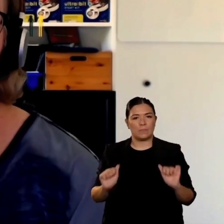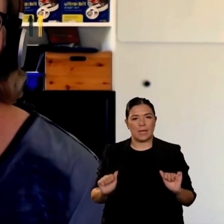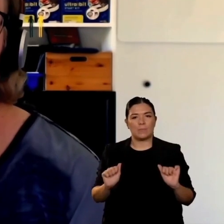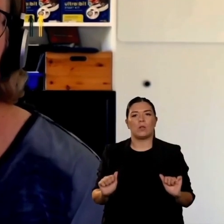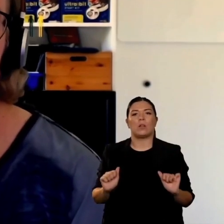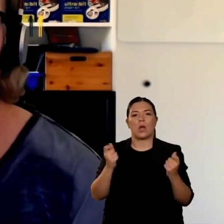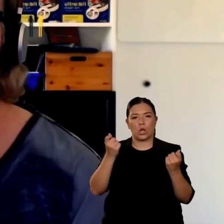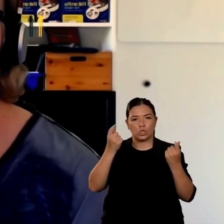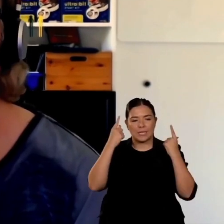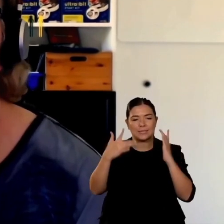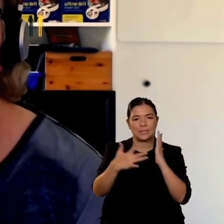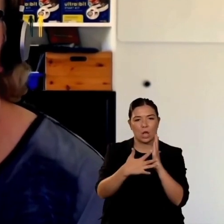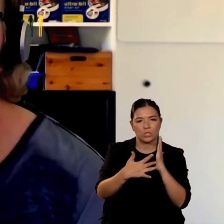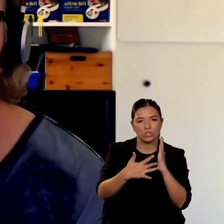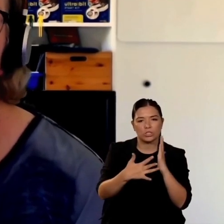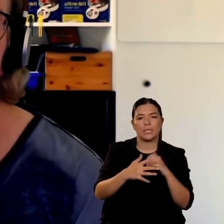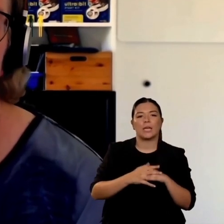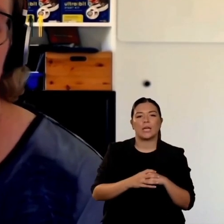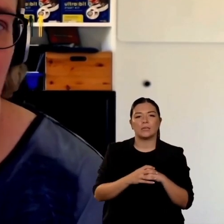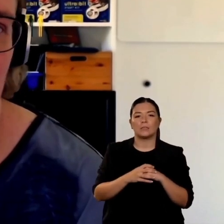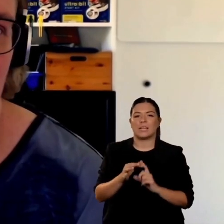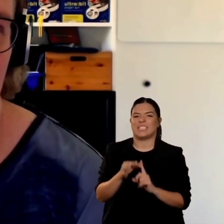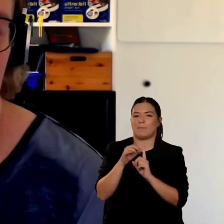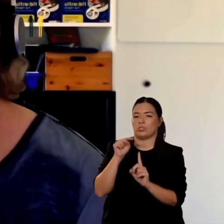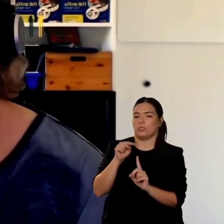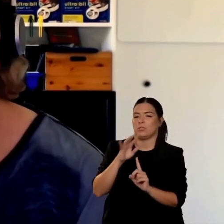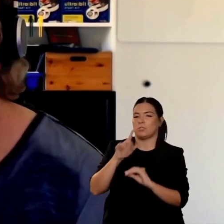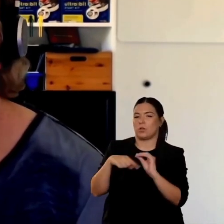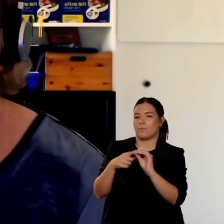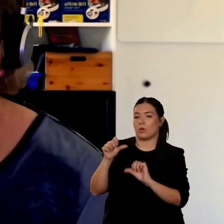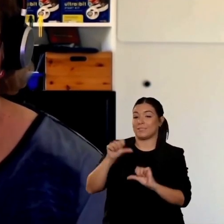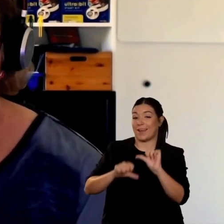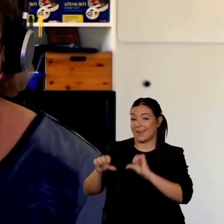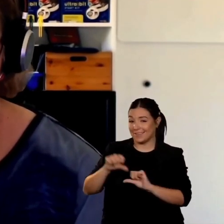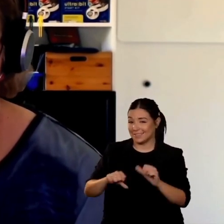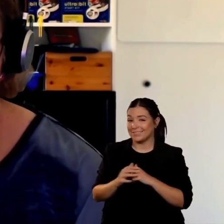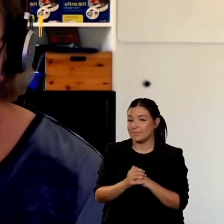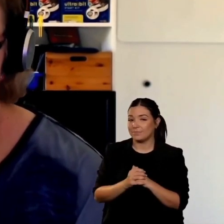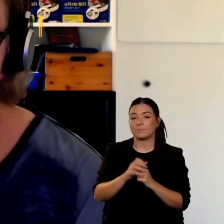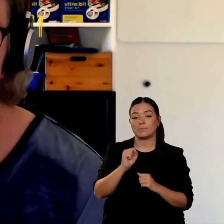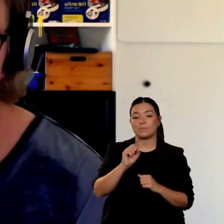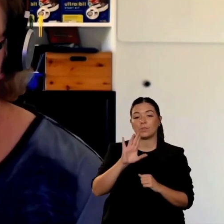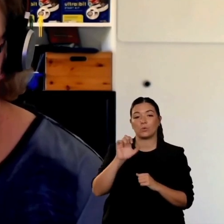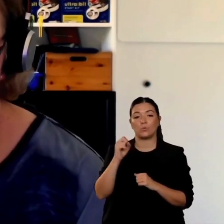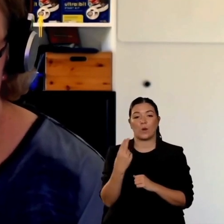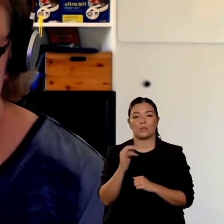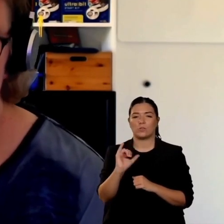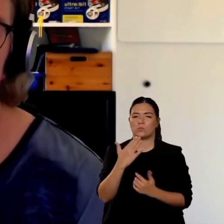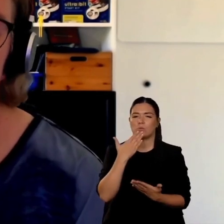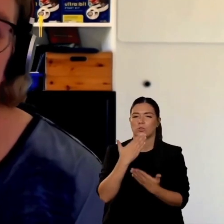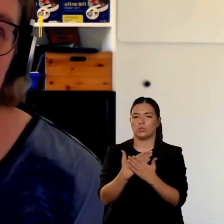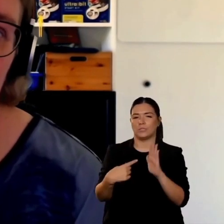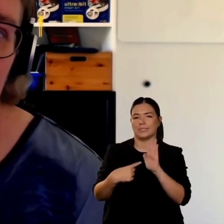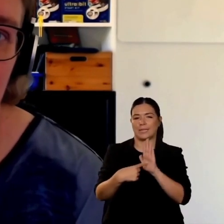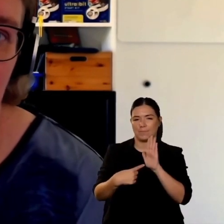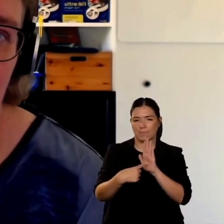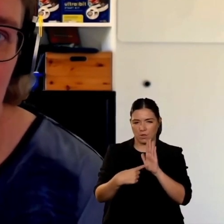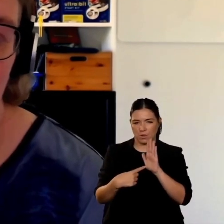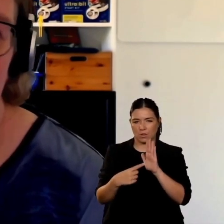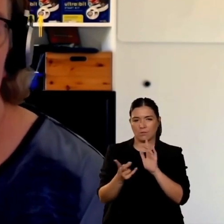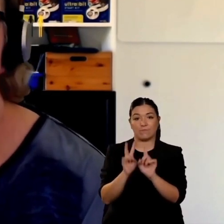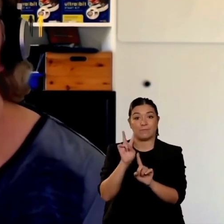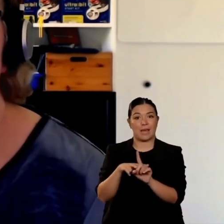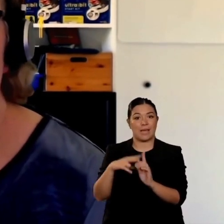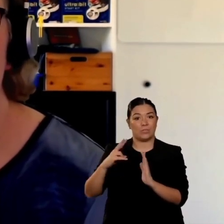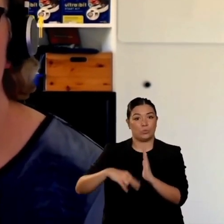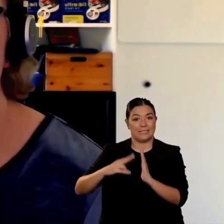di conoscenza e di significati applicati perché abbiamo tutto sullo schermo quando i bambini leggono i